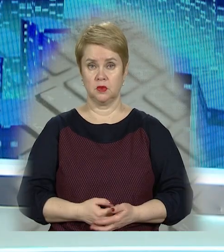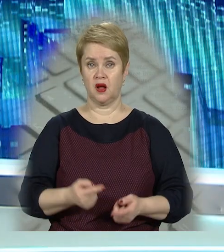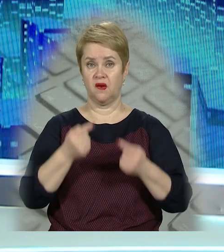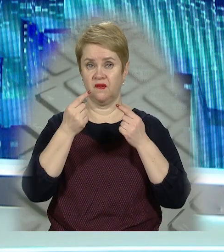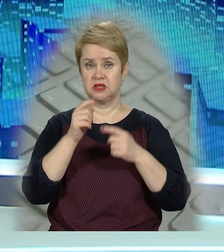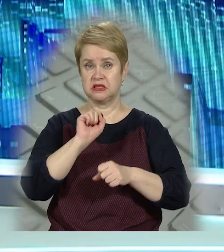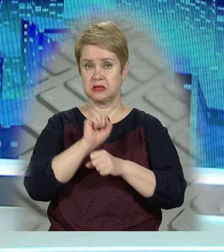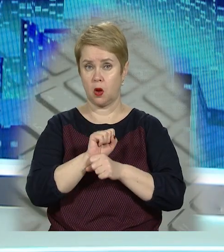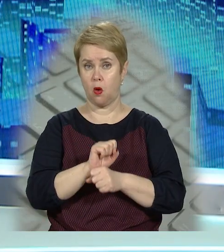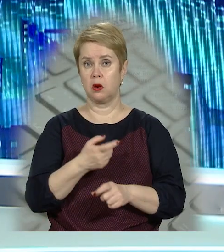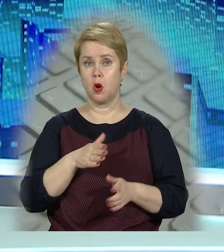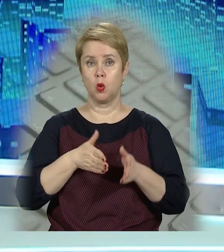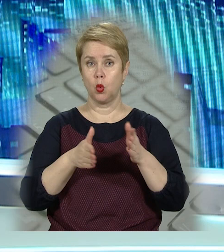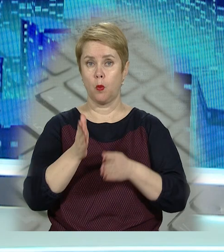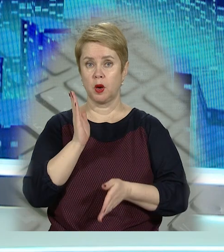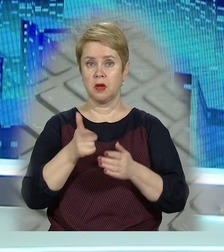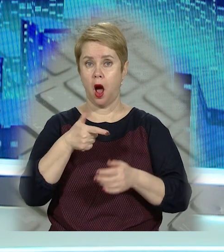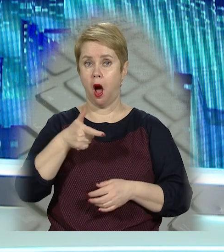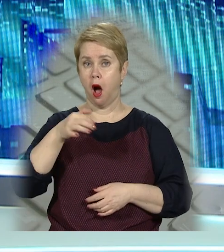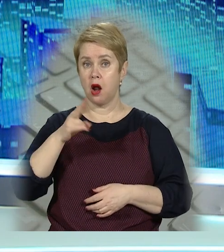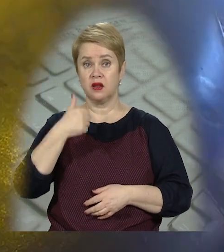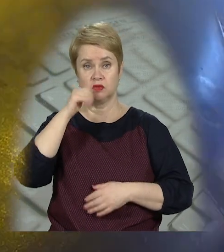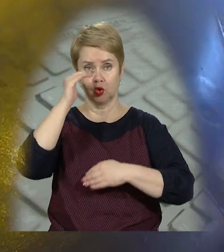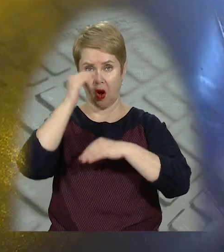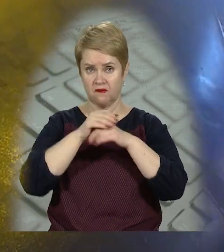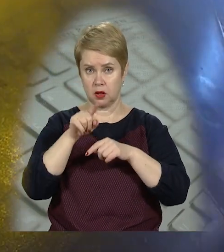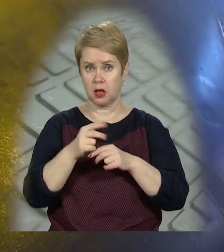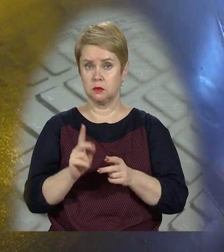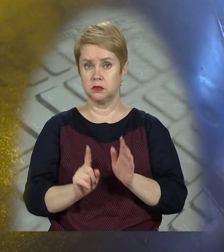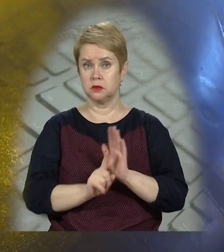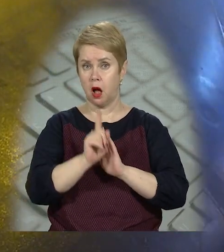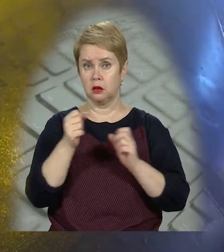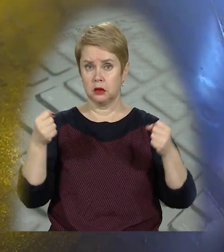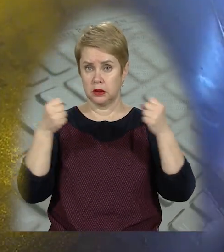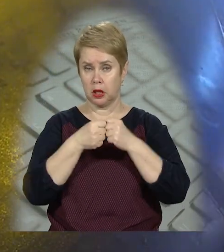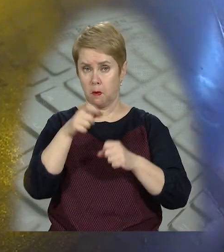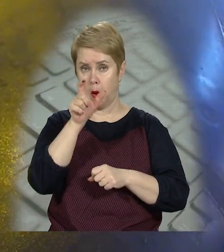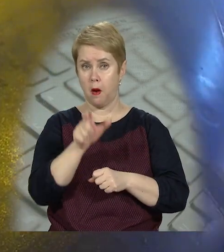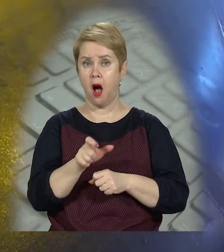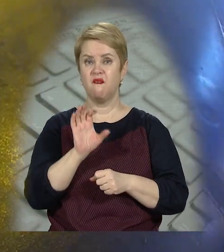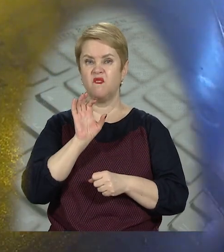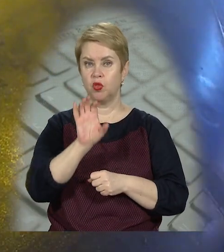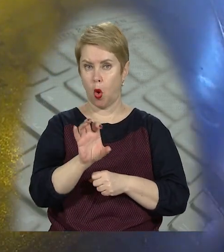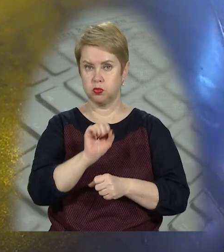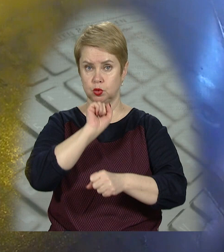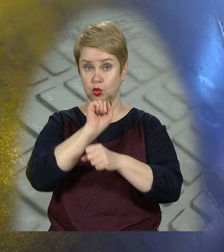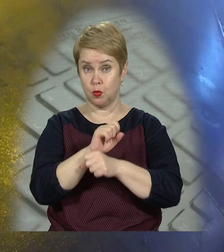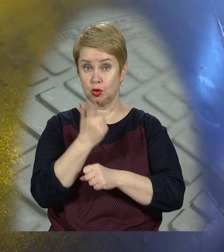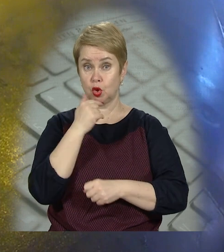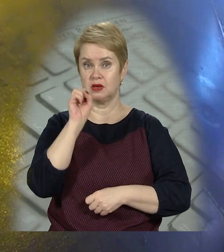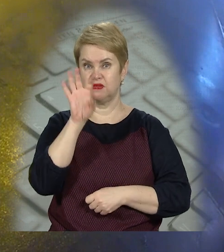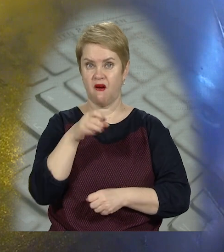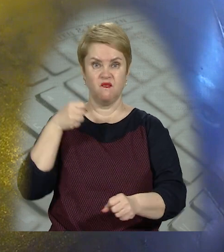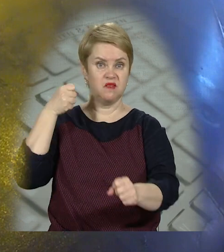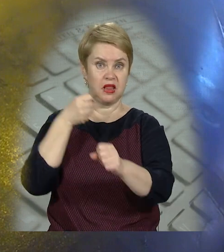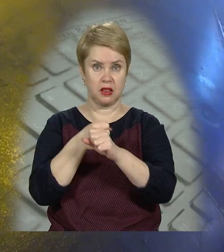Величезний затор паралізував рух проспектом Гагаріна. Учора ввечері там сталося ДТП. У пасажирський автобус, який зупинився на червоне